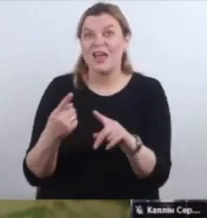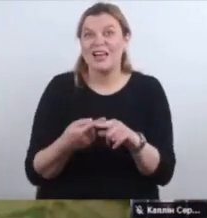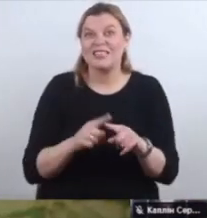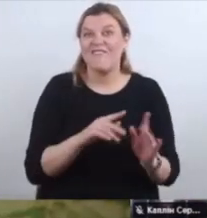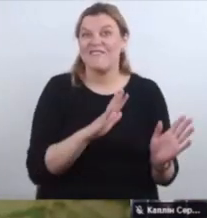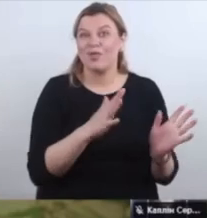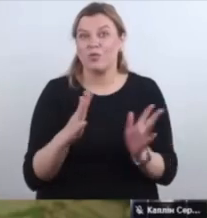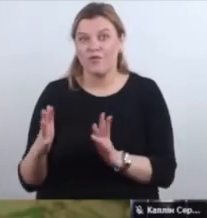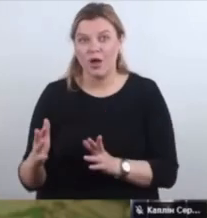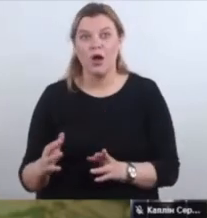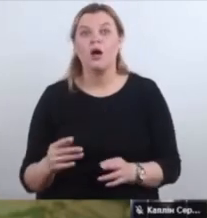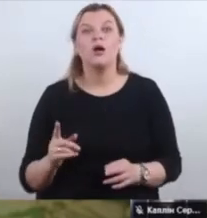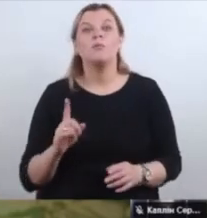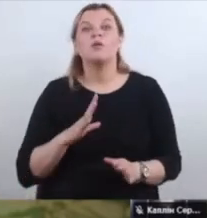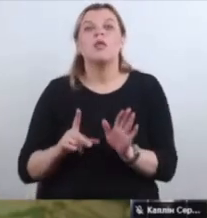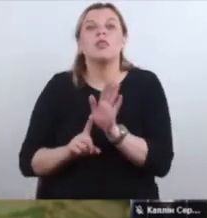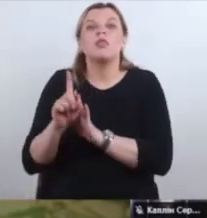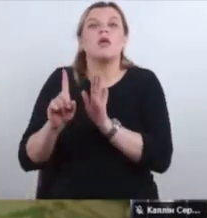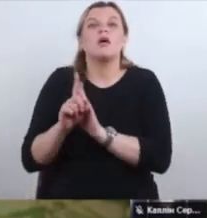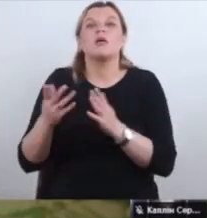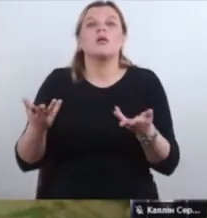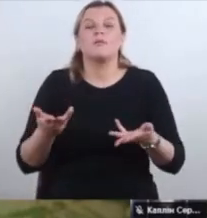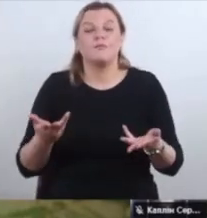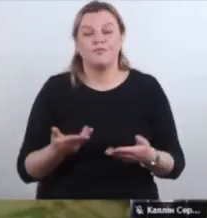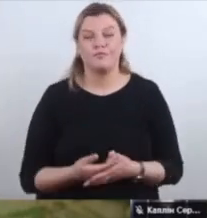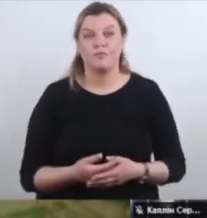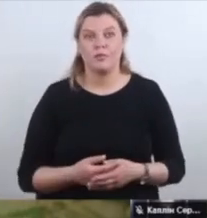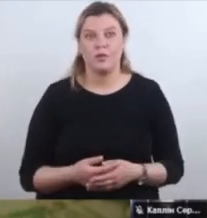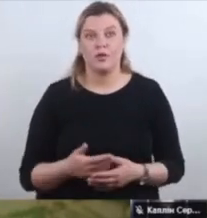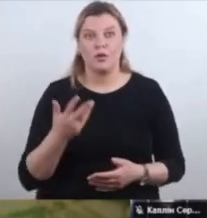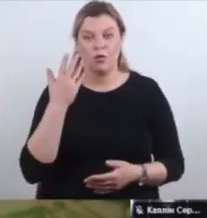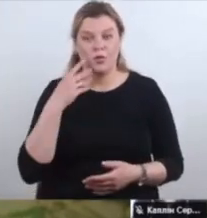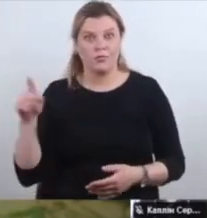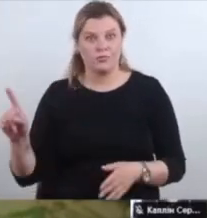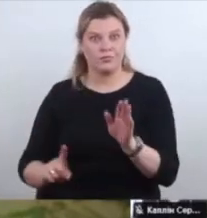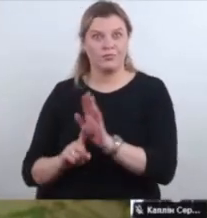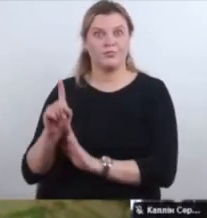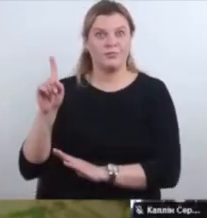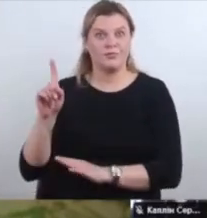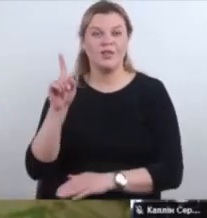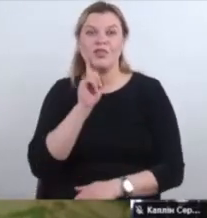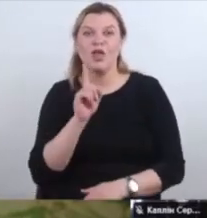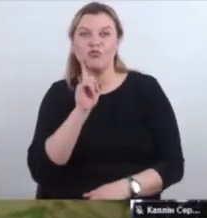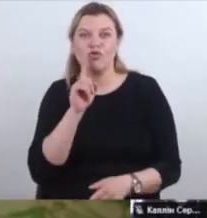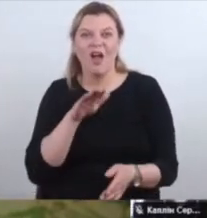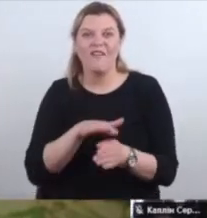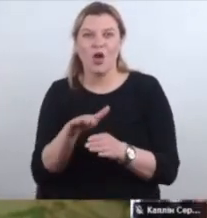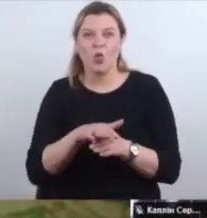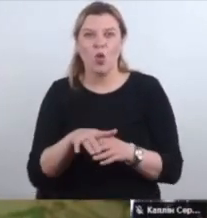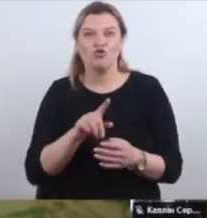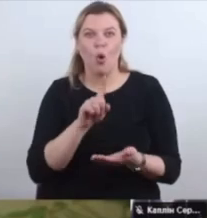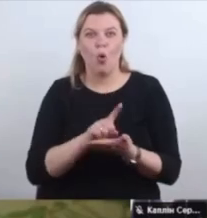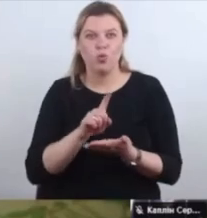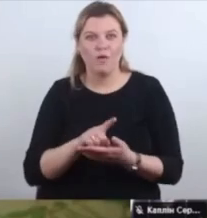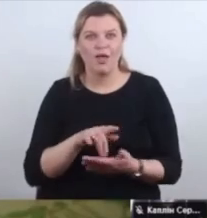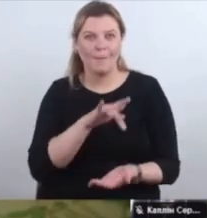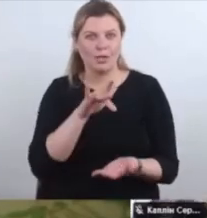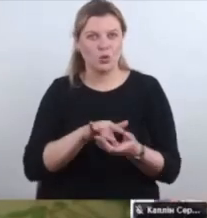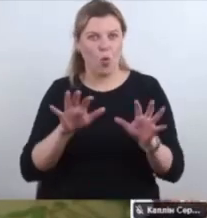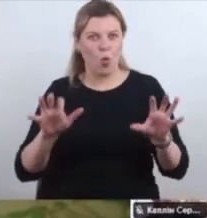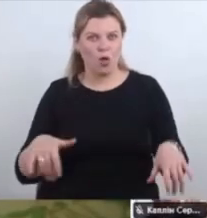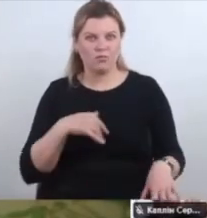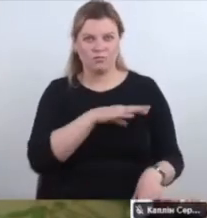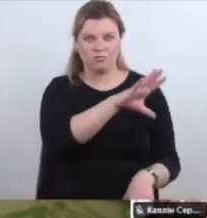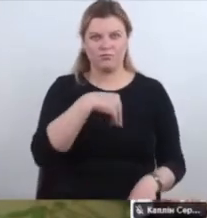починалось. З феєричним входом на посаду тимчасово виконуючої обов'язки міського голови ми всі